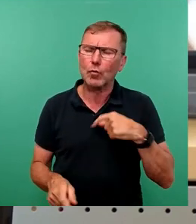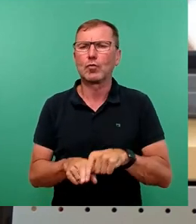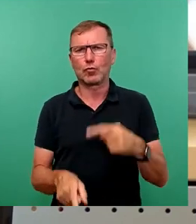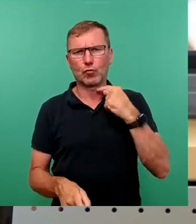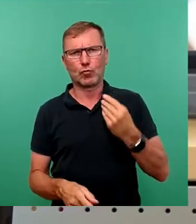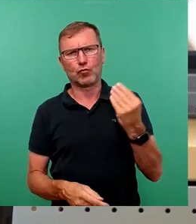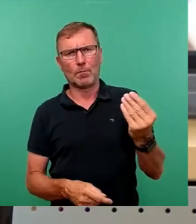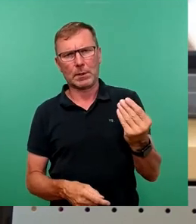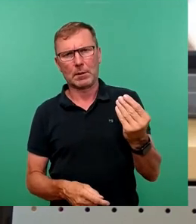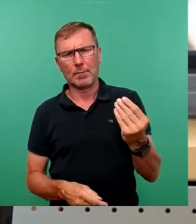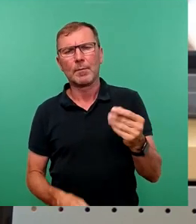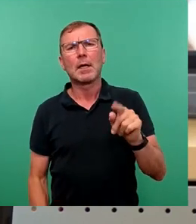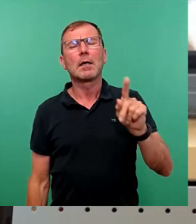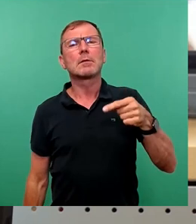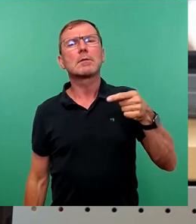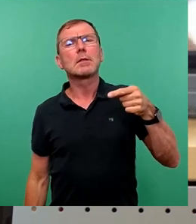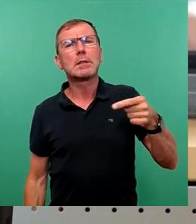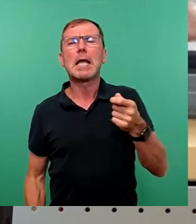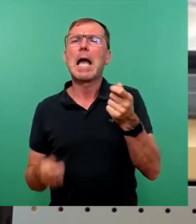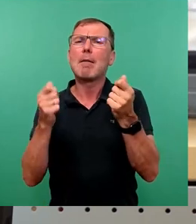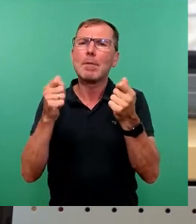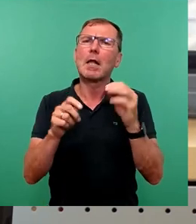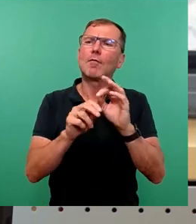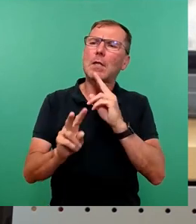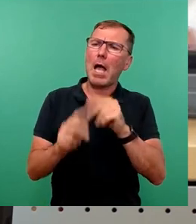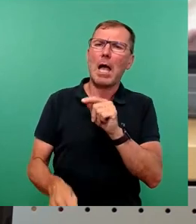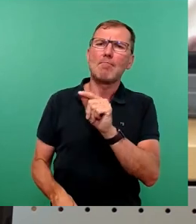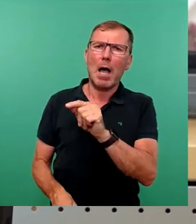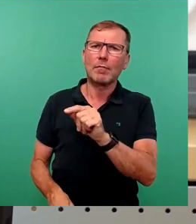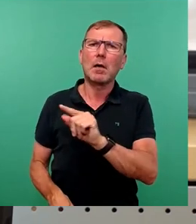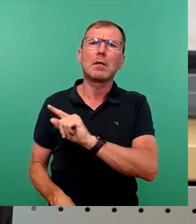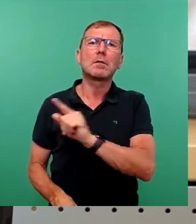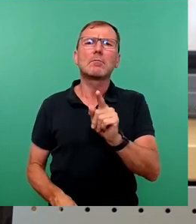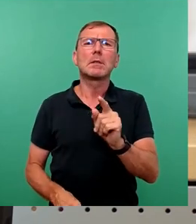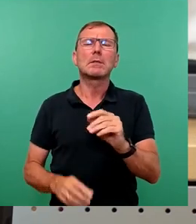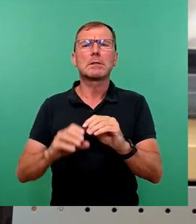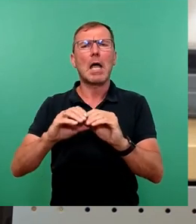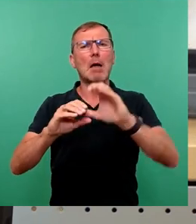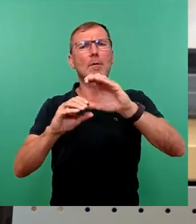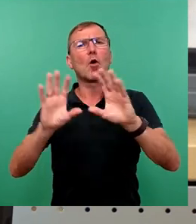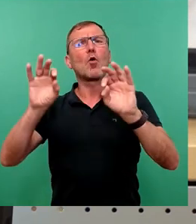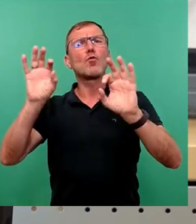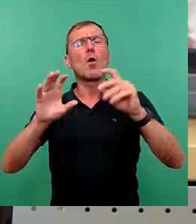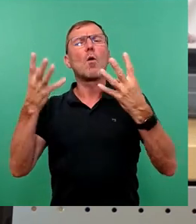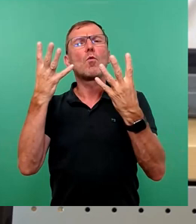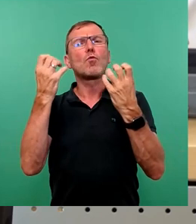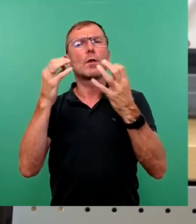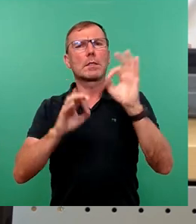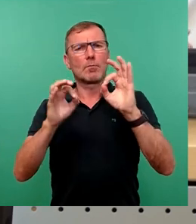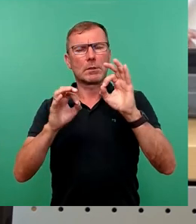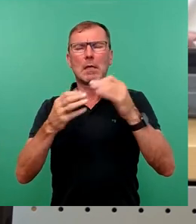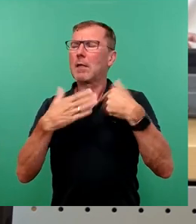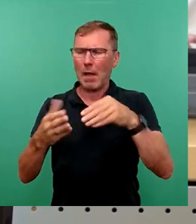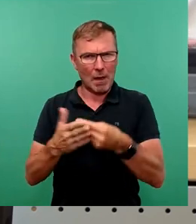dass die Mittel für die Beauftragten bis zu einem Betrag oder einem Anteil von 90 Prozent freigegeben